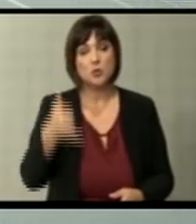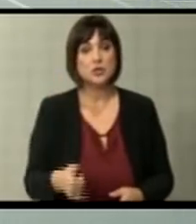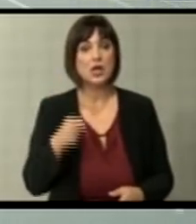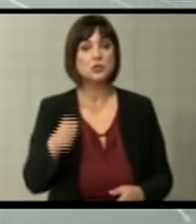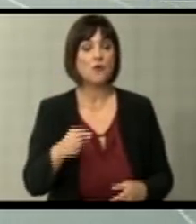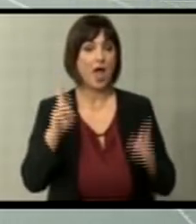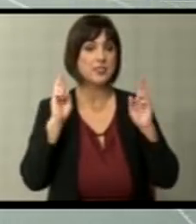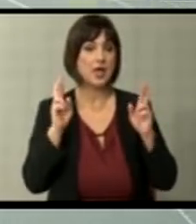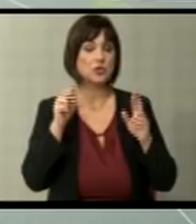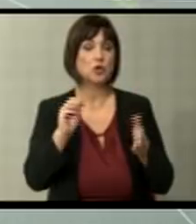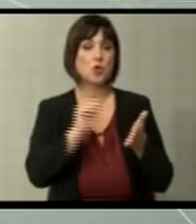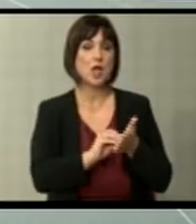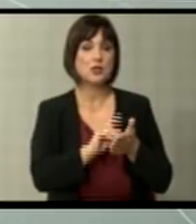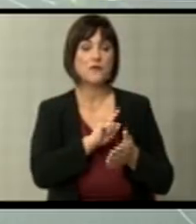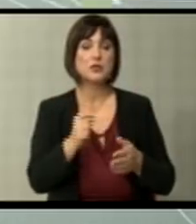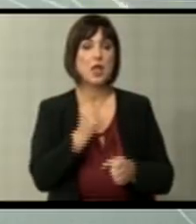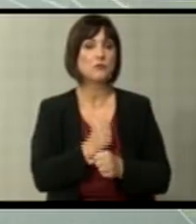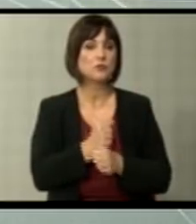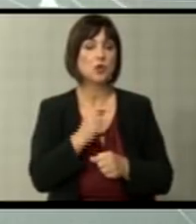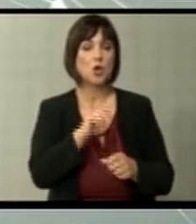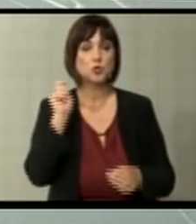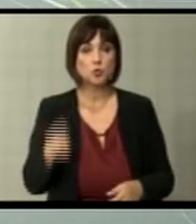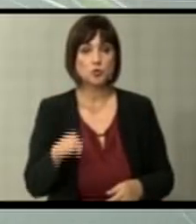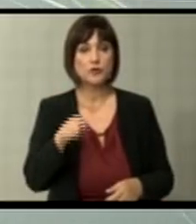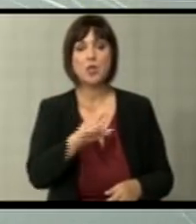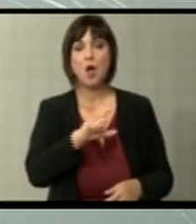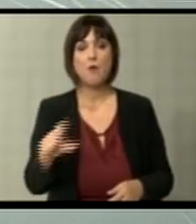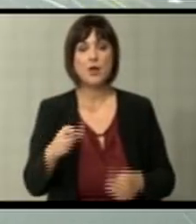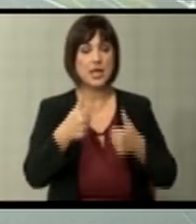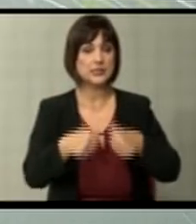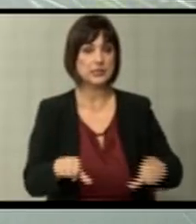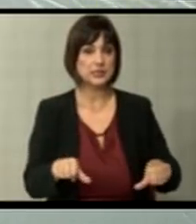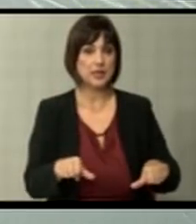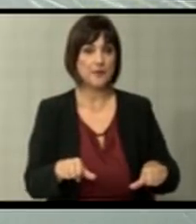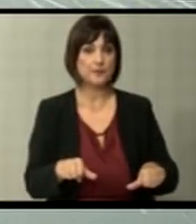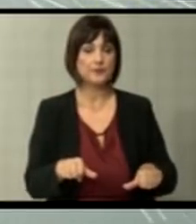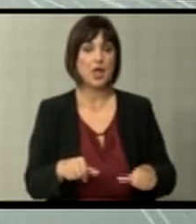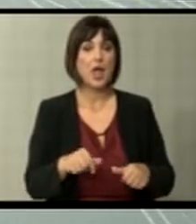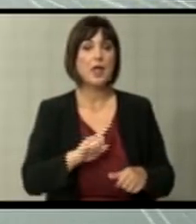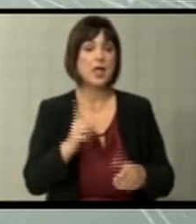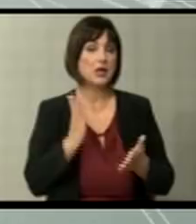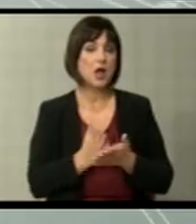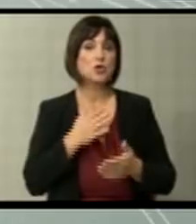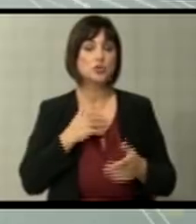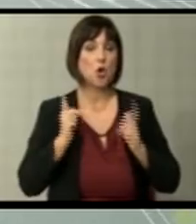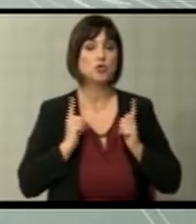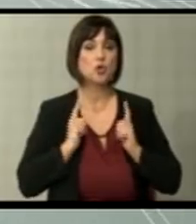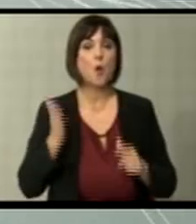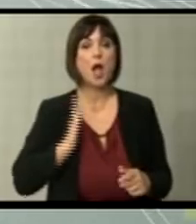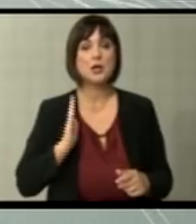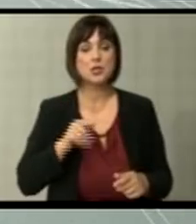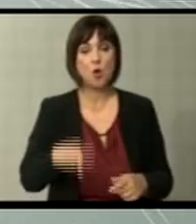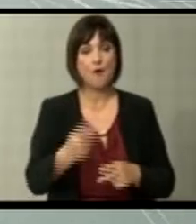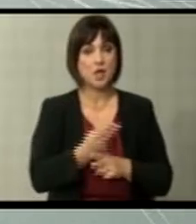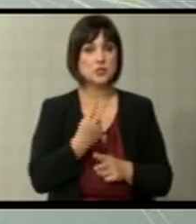таква надешкон датум, практично не функционираше судството ниту обвинителскиот систем. Барем не онака како што очекуваа граѓаните на